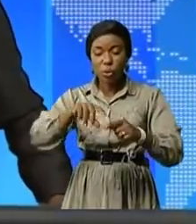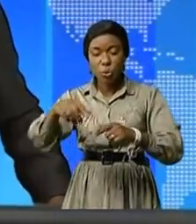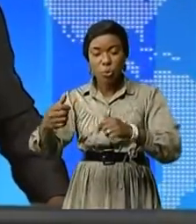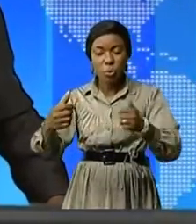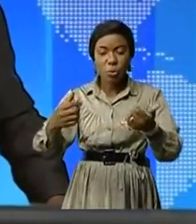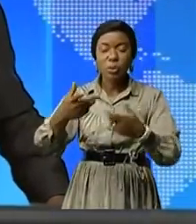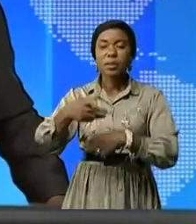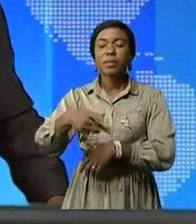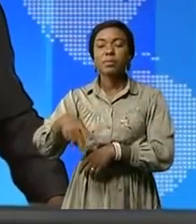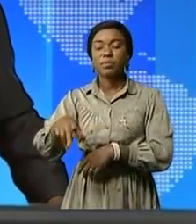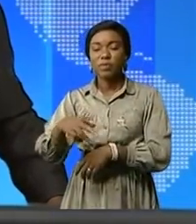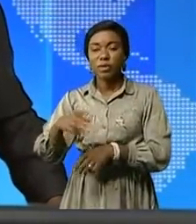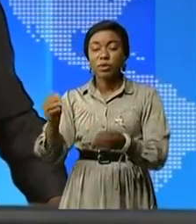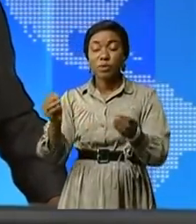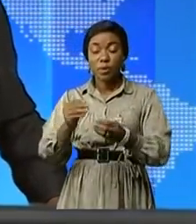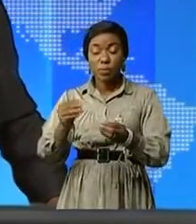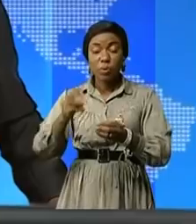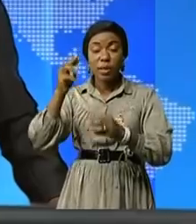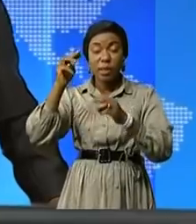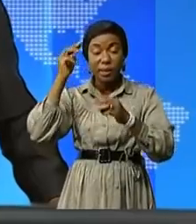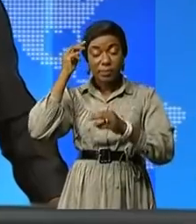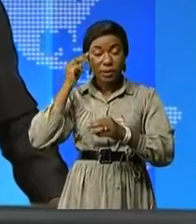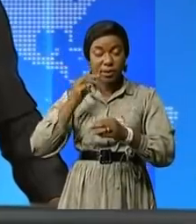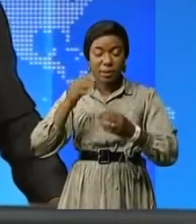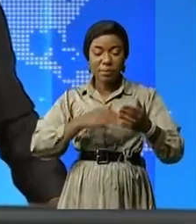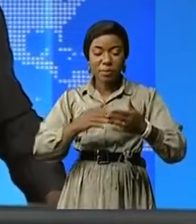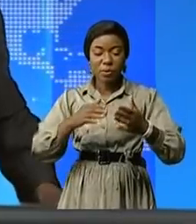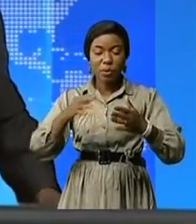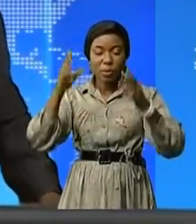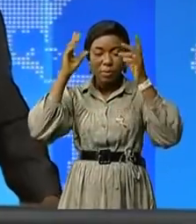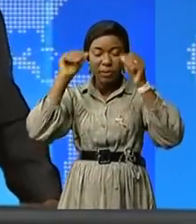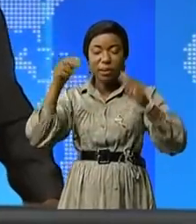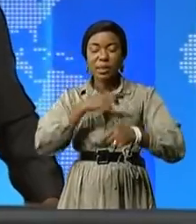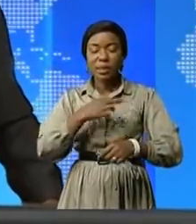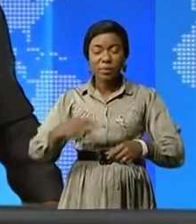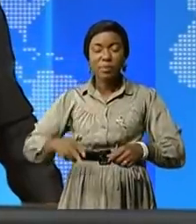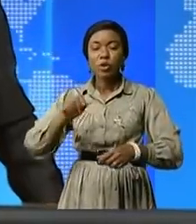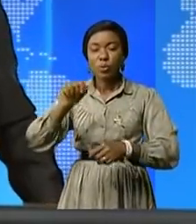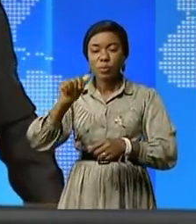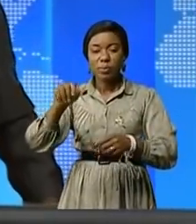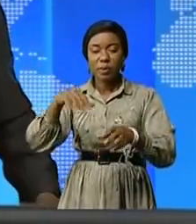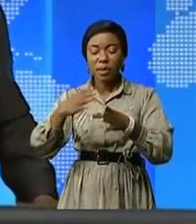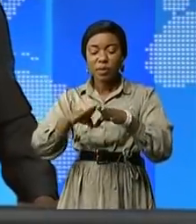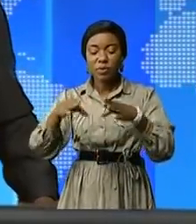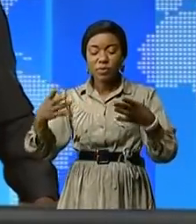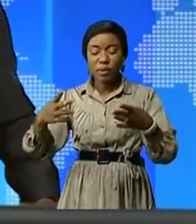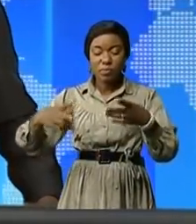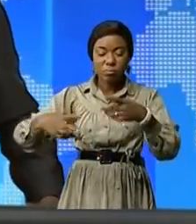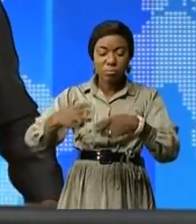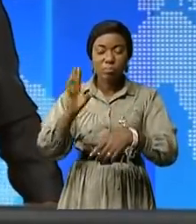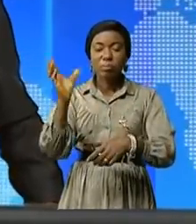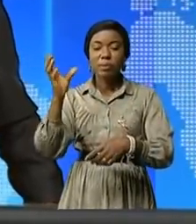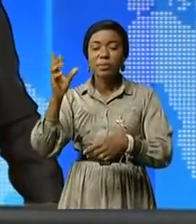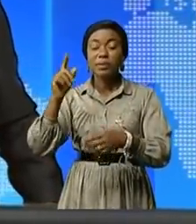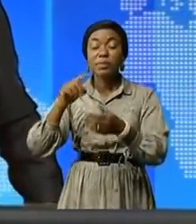ministre le président de la République a procédé à la pose de la première pierre de construction. Séverine Katanda, Jean-Pierre